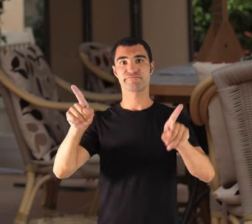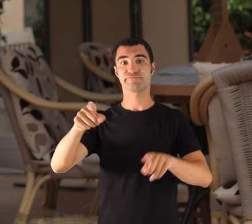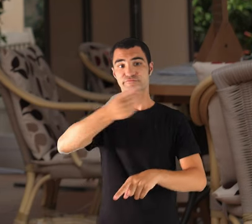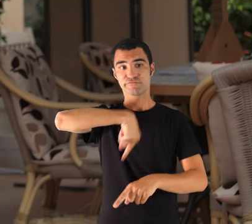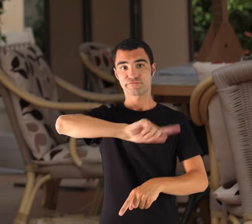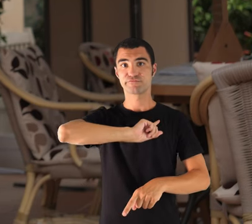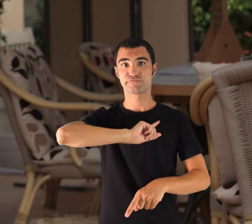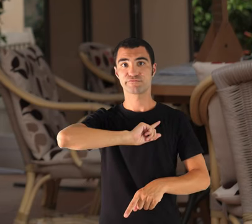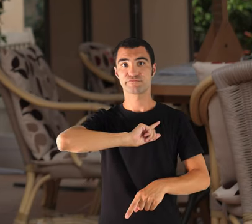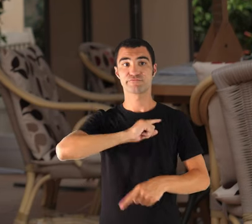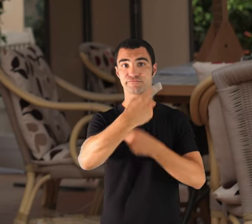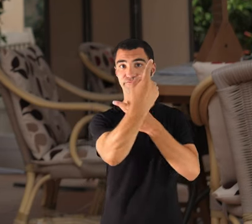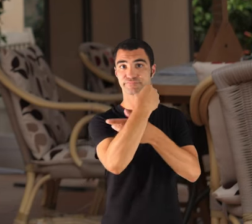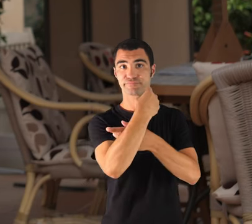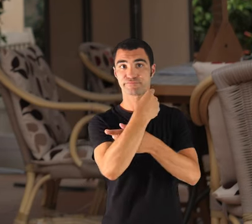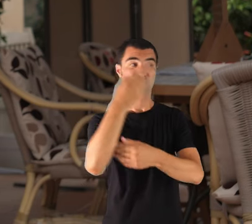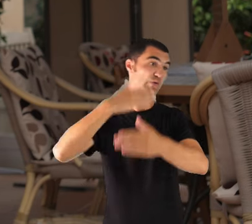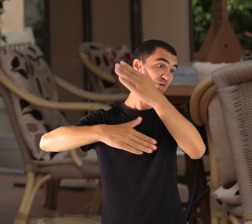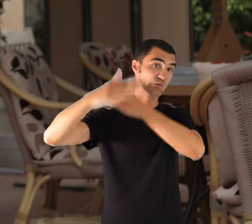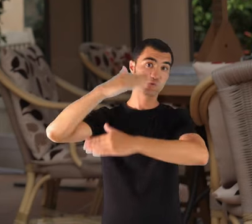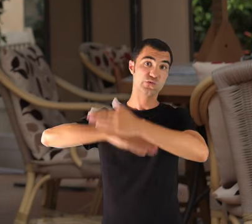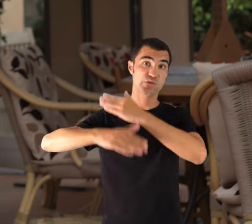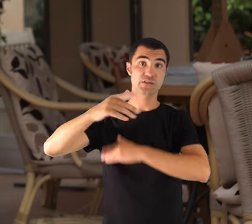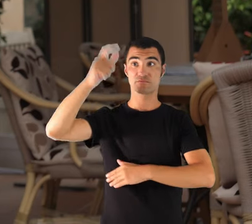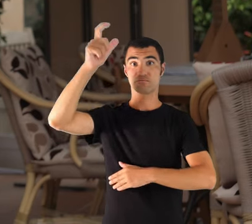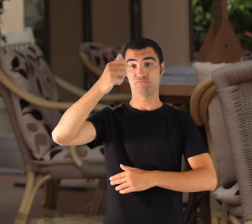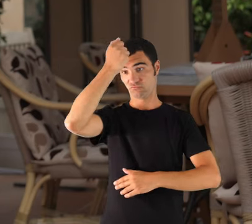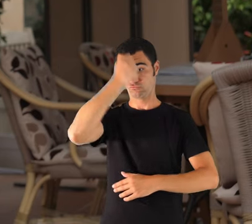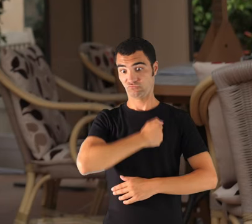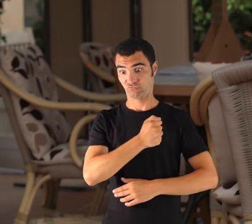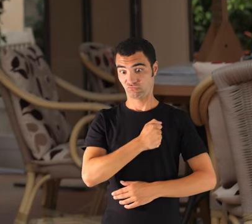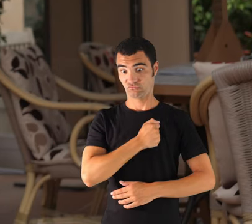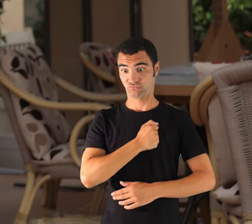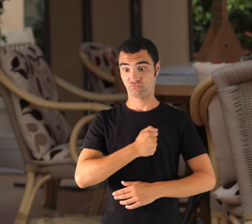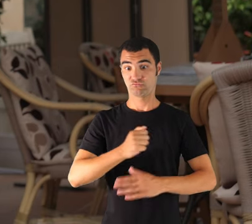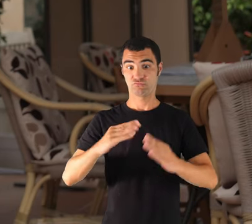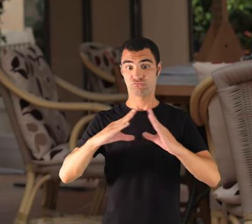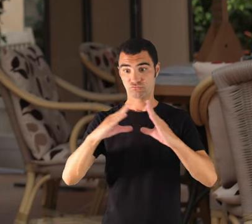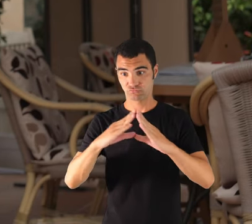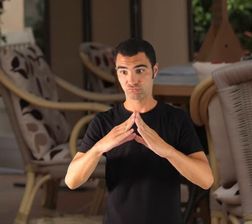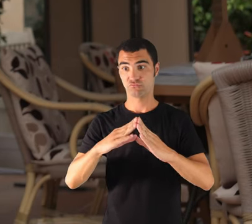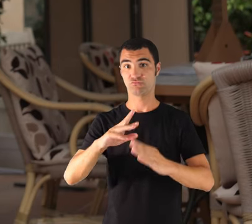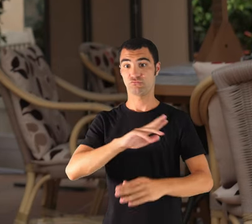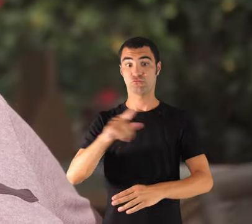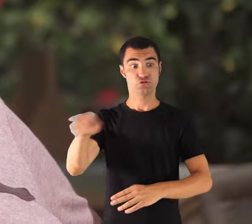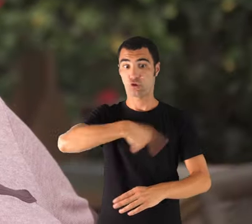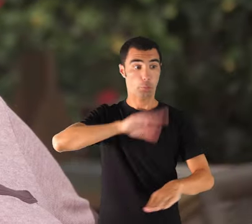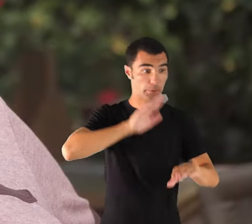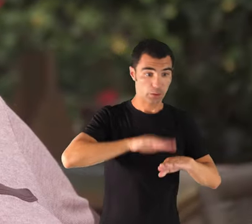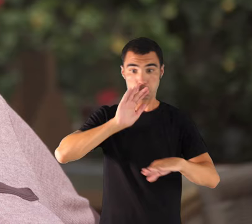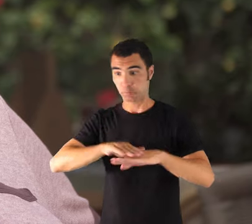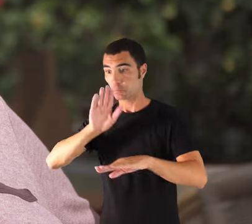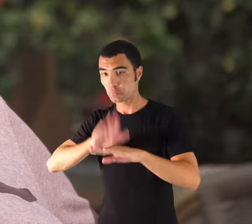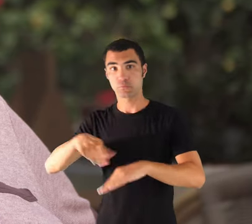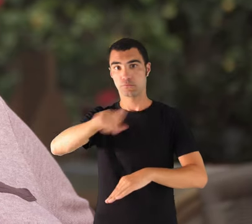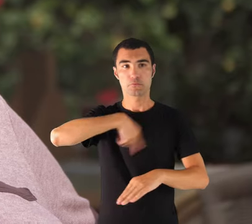comandats en aquell entonces per la Santa Mà d'Iglésia Catòlica, Apostòlica i Romana, m'enténs? I tot era pecat i a poc a